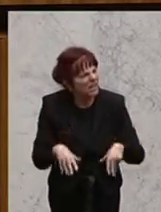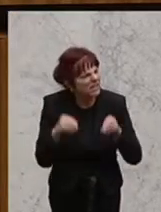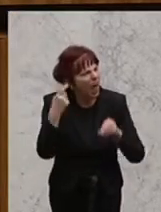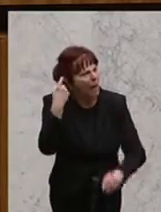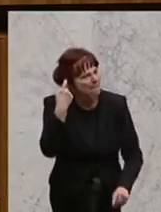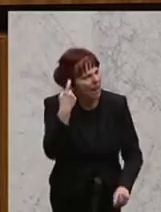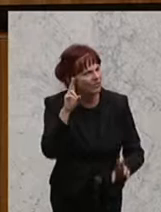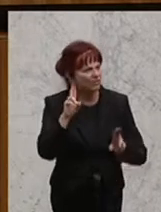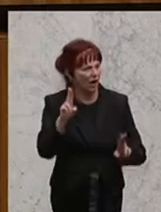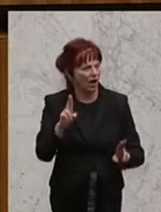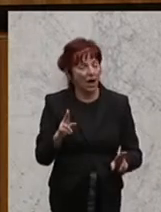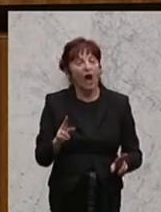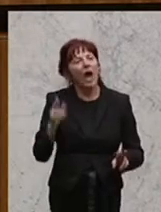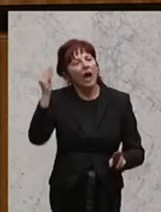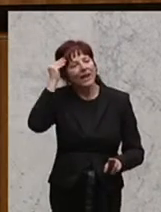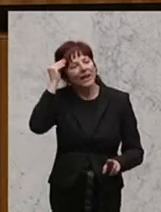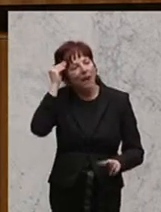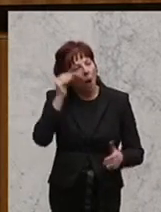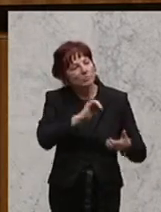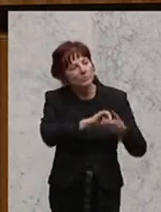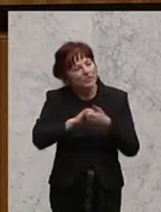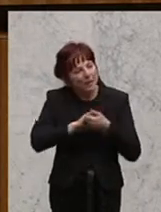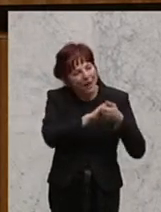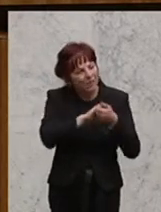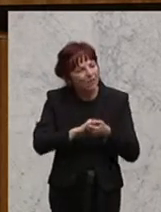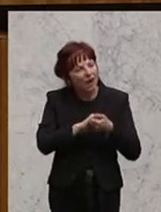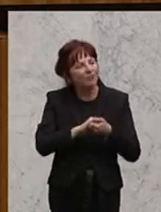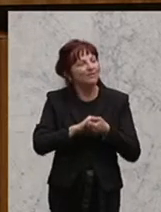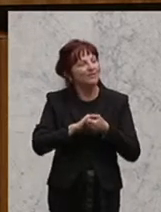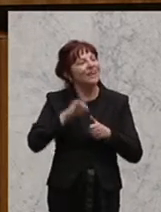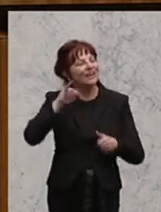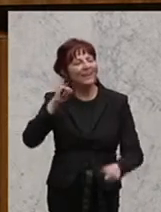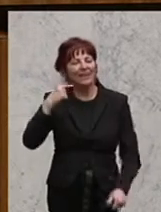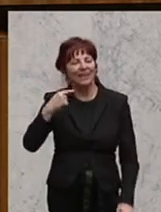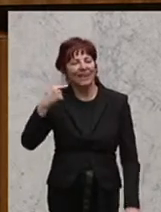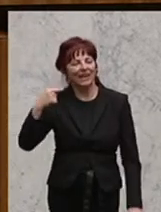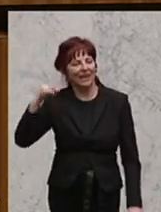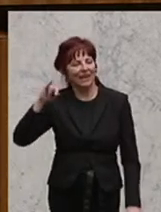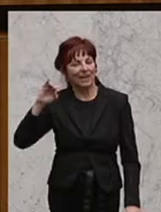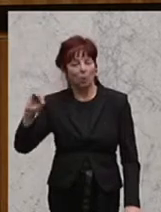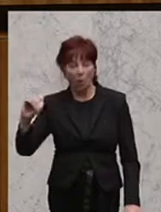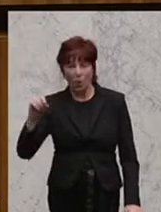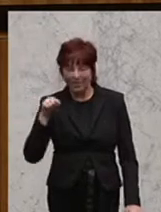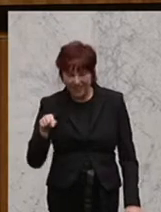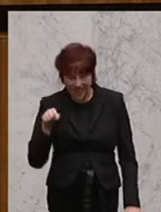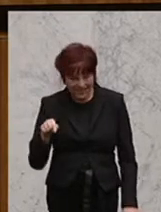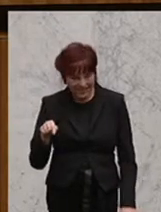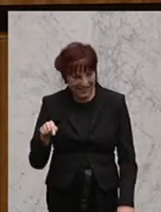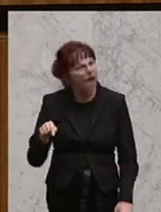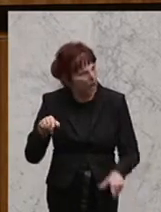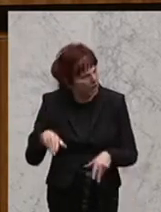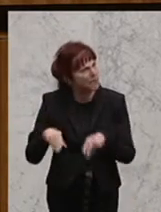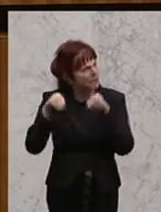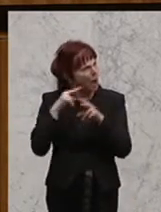damit wirklich die Glaubensgemeinschaft, die islamische Glaubensgemeinschaft, IGGÖ? Das ist also jetzt der Islam in Österreich. Das ist